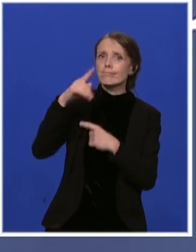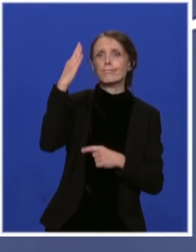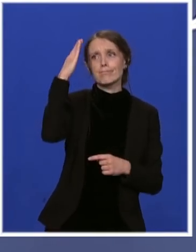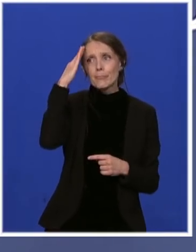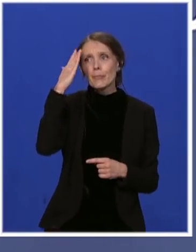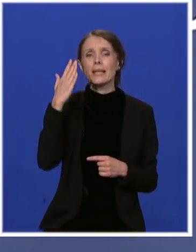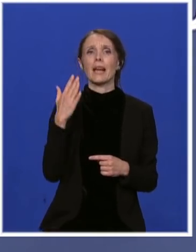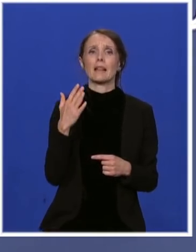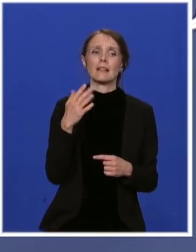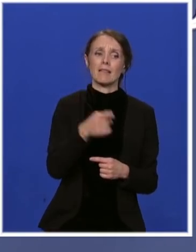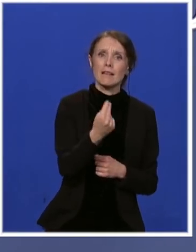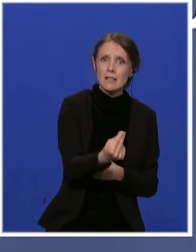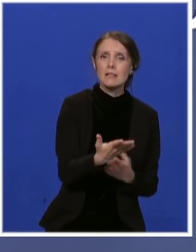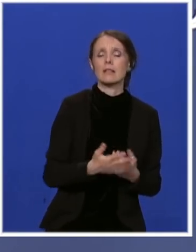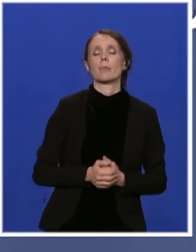za Srbiju.